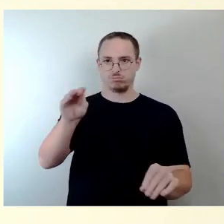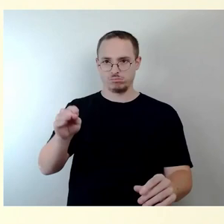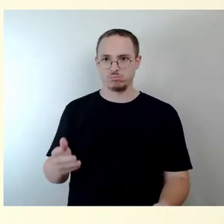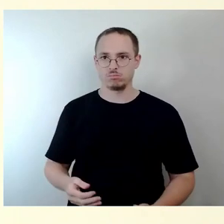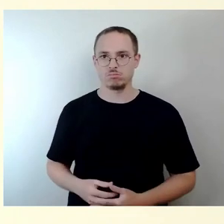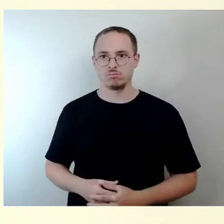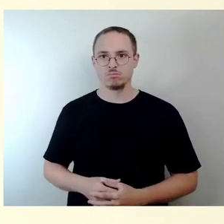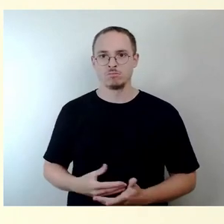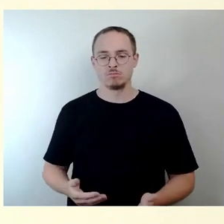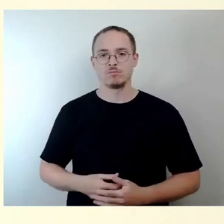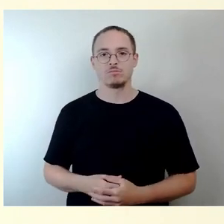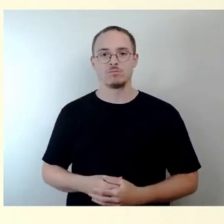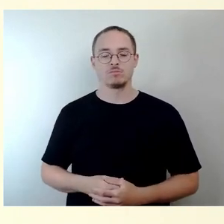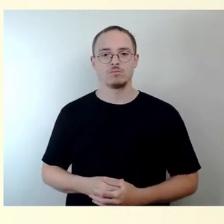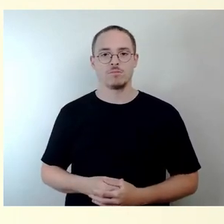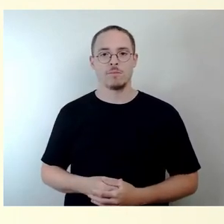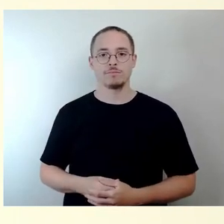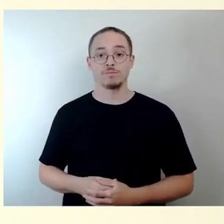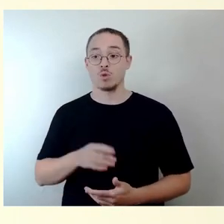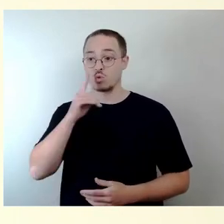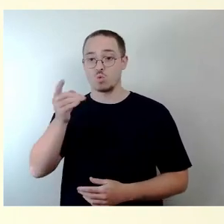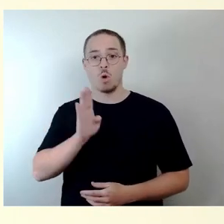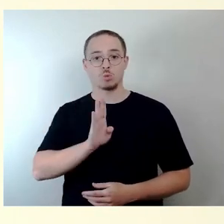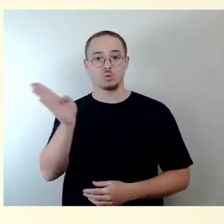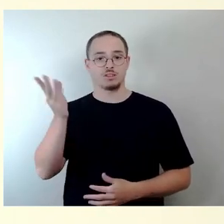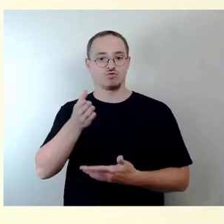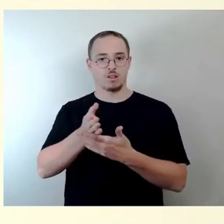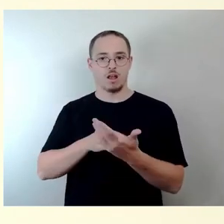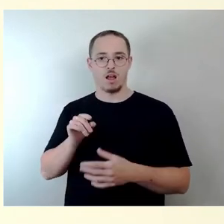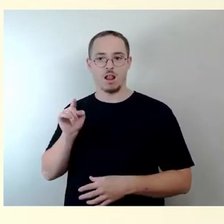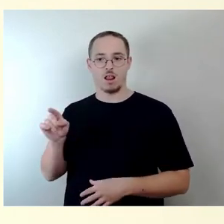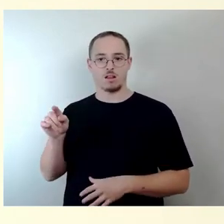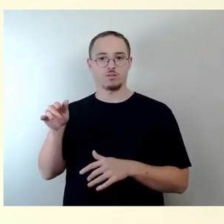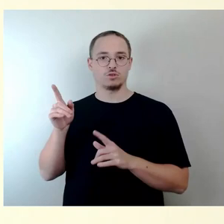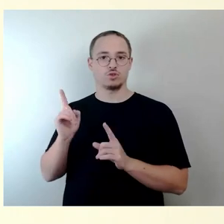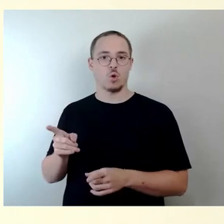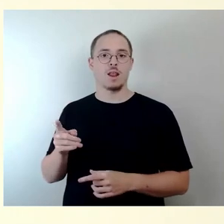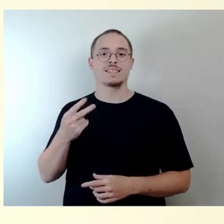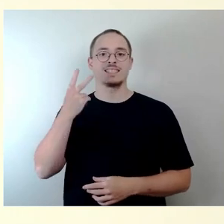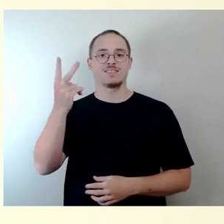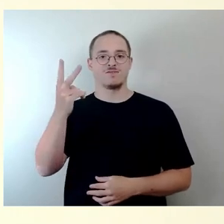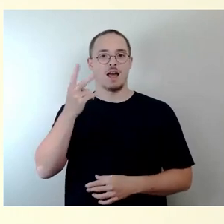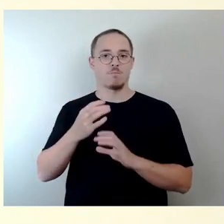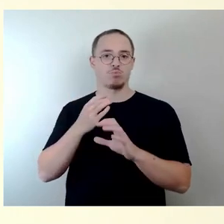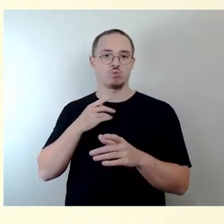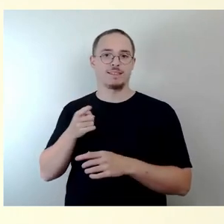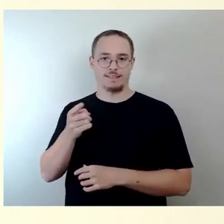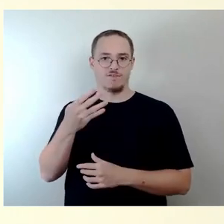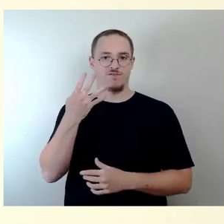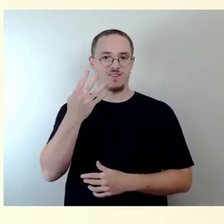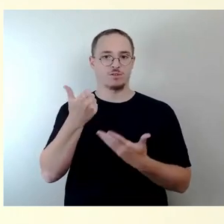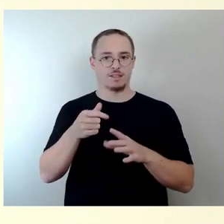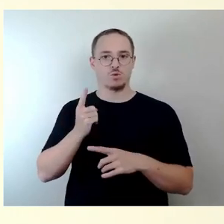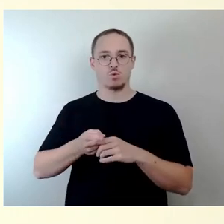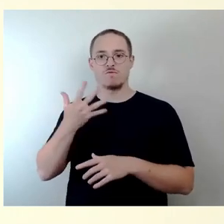sehr viel. Nur der östliche Teil wird in Zukunft zwei Buslinien, also die 64 und 65 befahren, also zwischen Loschwitzer Straße